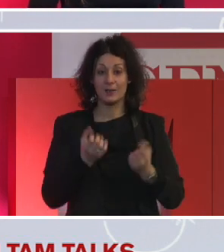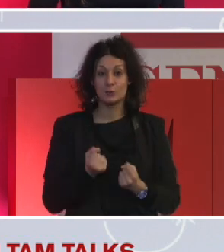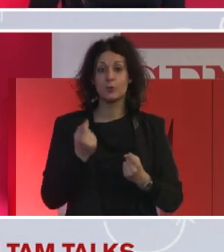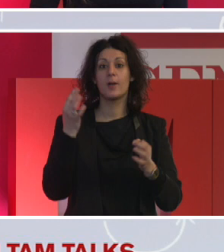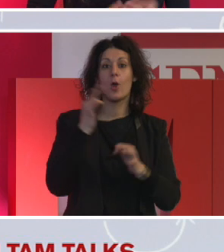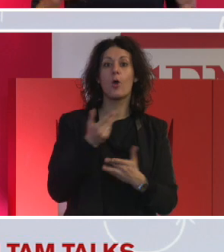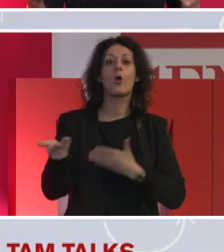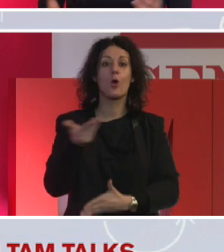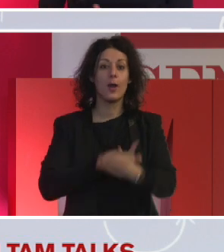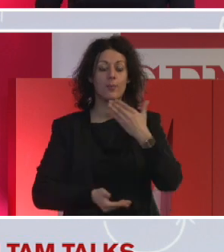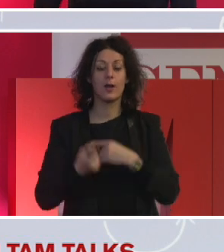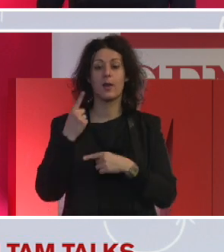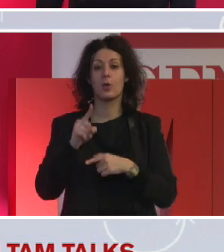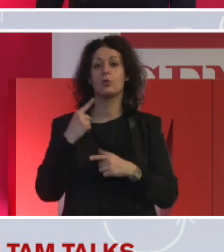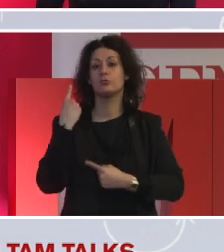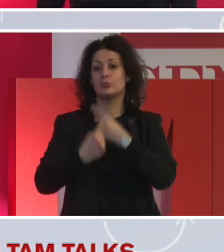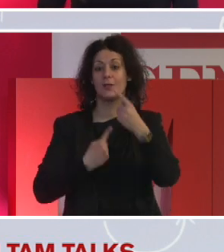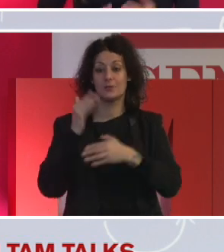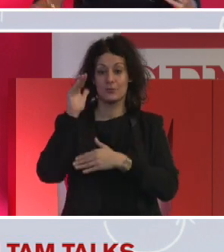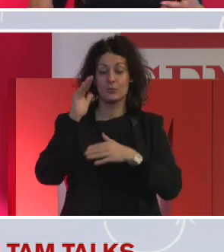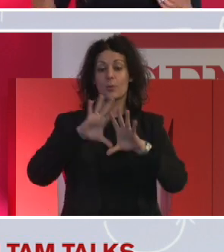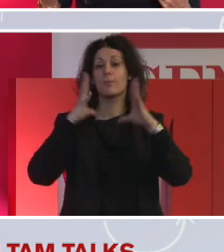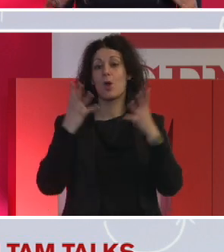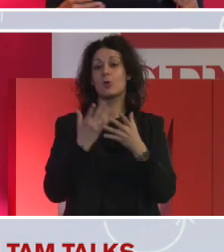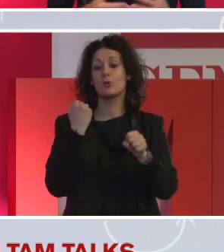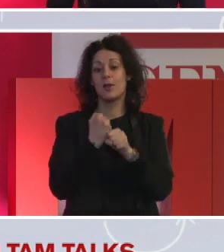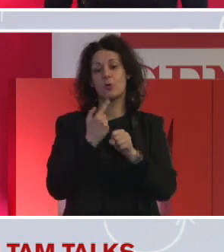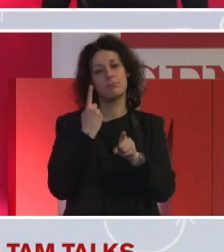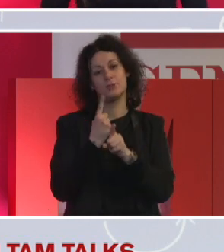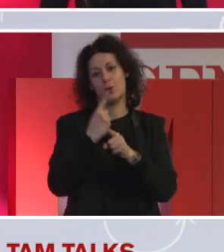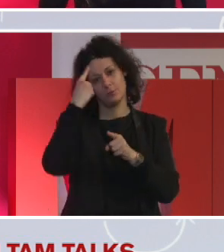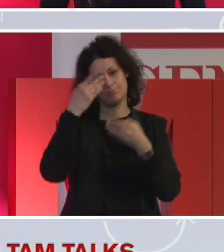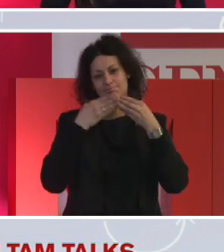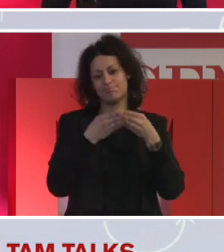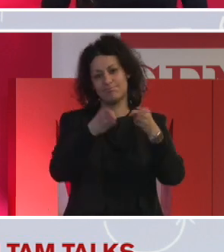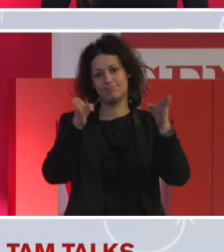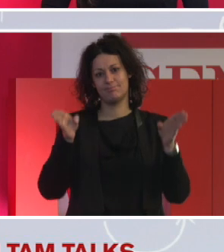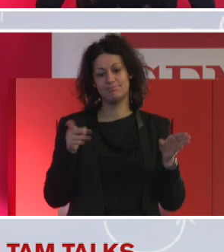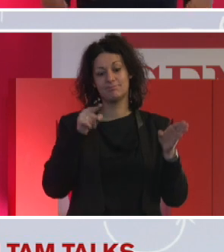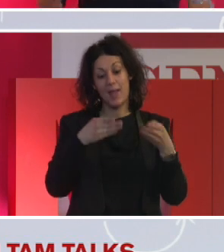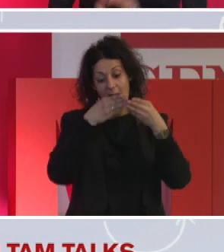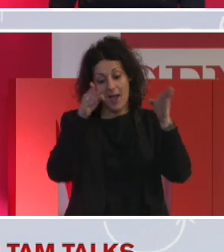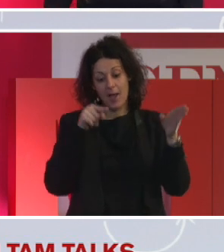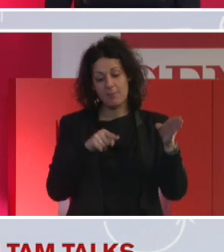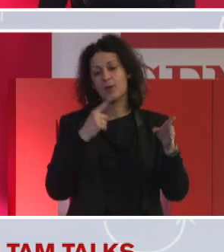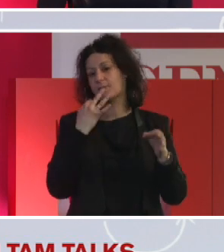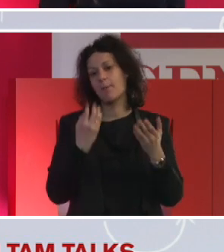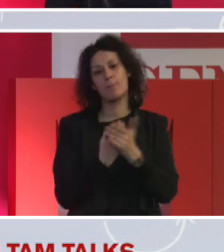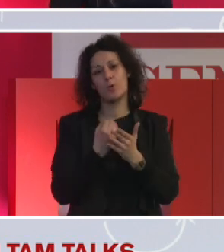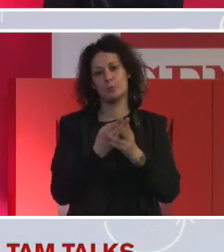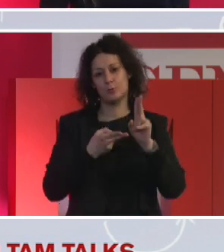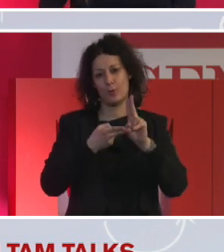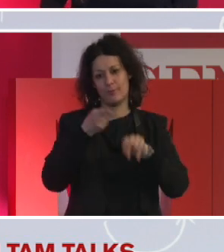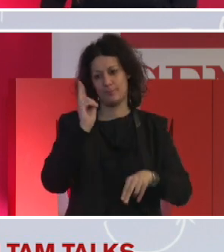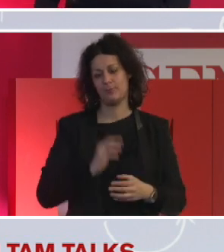veramente creare un mondo di lavoro ancora più aperto più efficiente più produttivo perciò vi ringrazio molto e